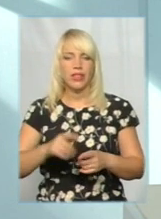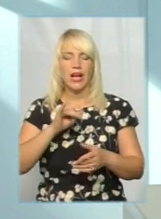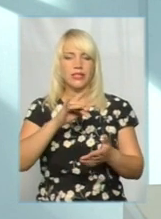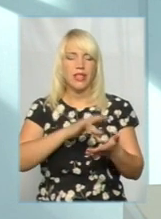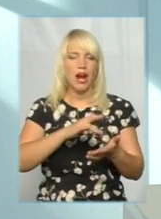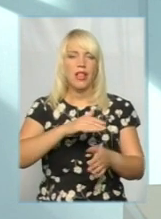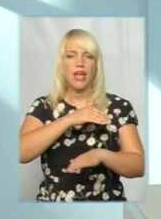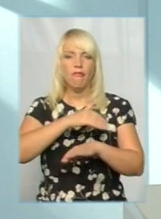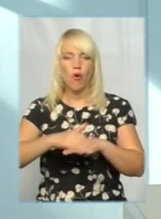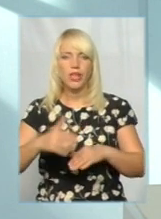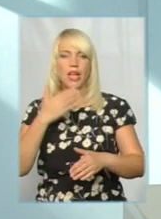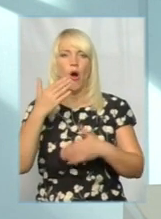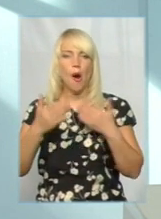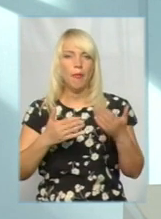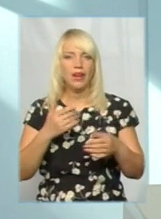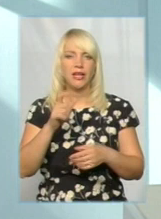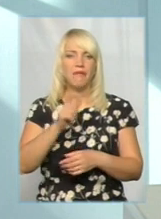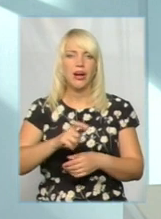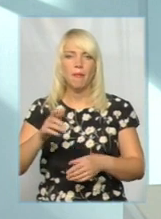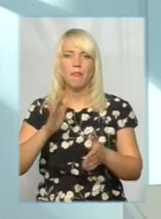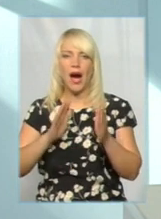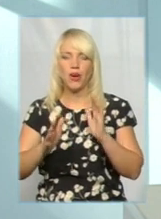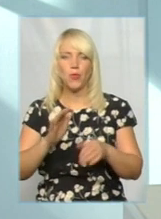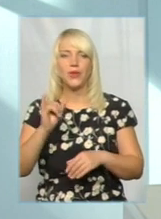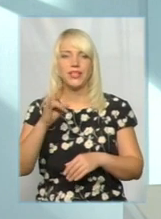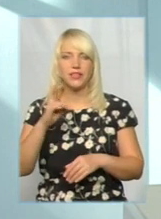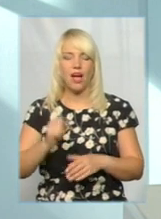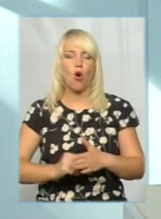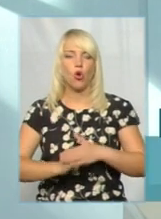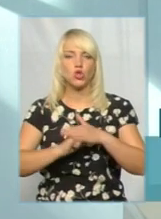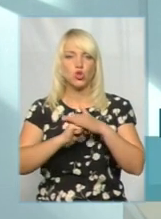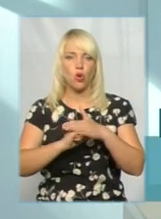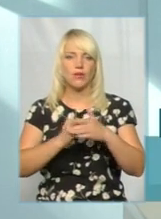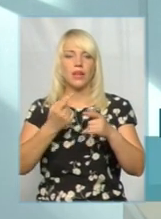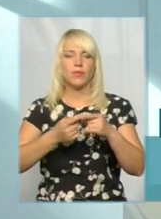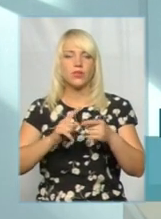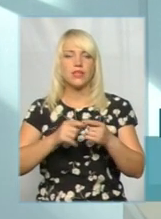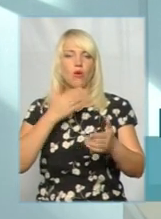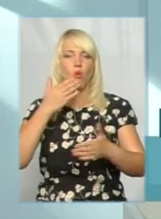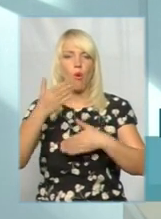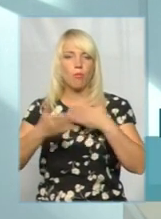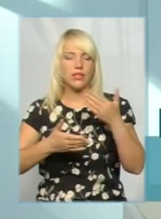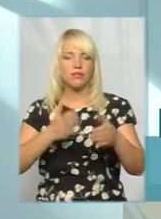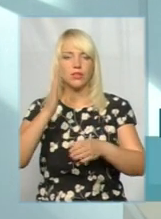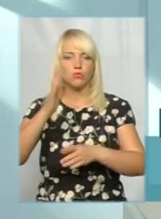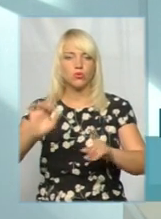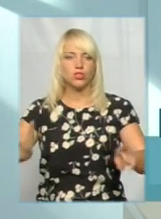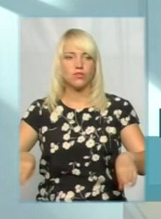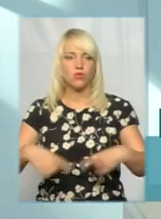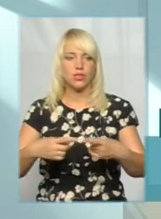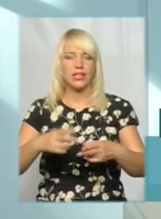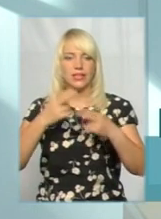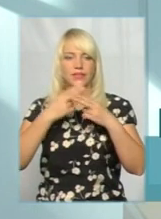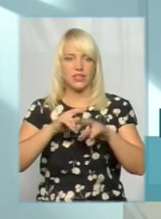вулиці, опитувати містян в парку. І на основі оцих опитувань буде створене технічне завдання.